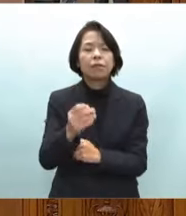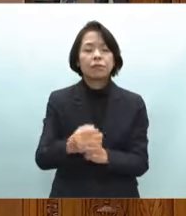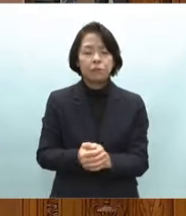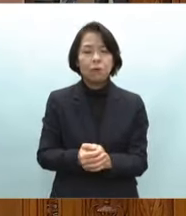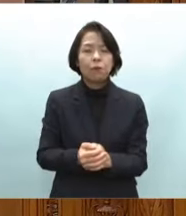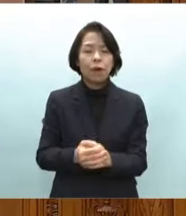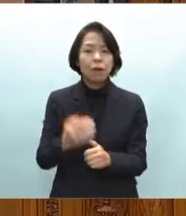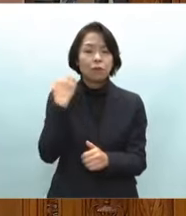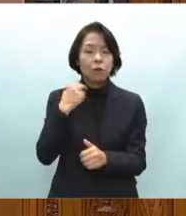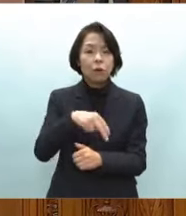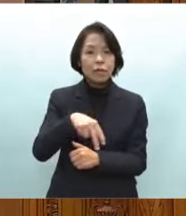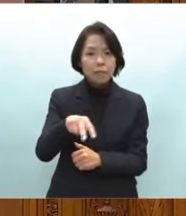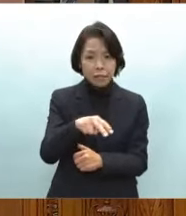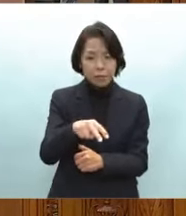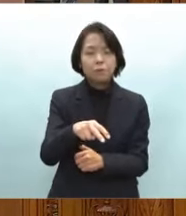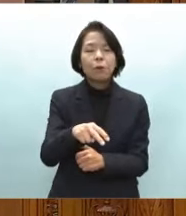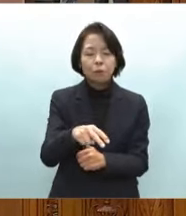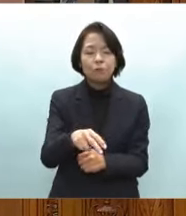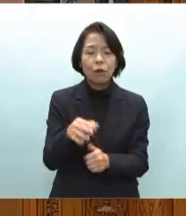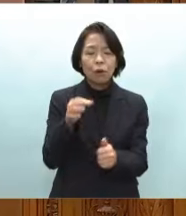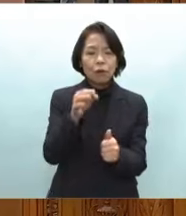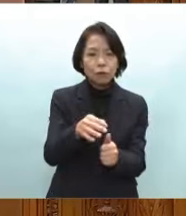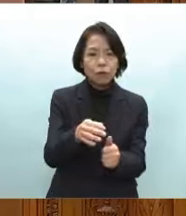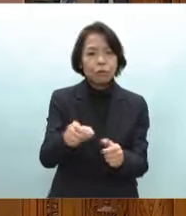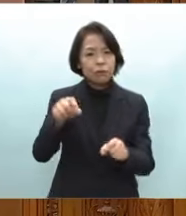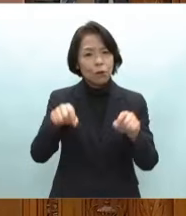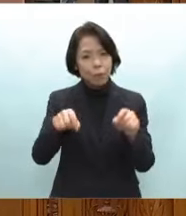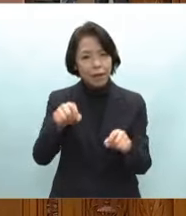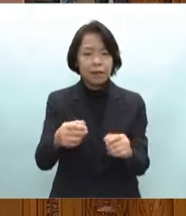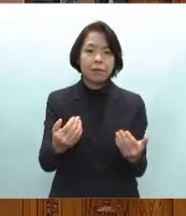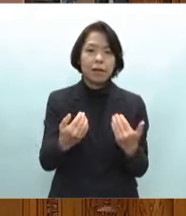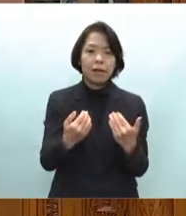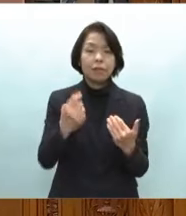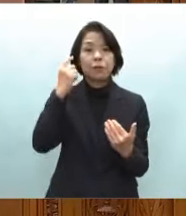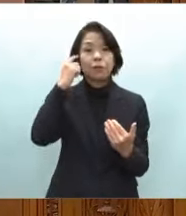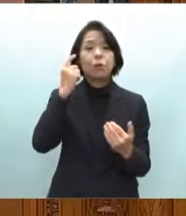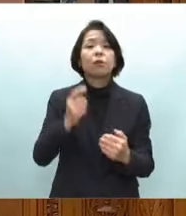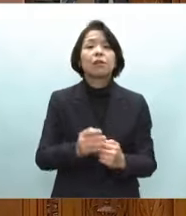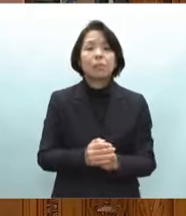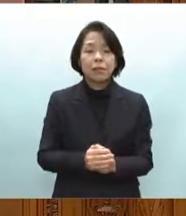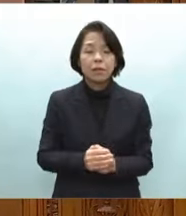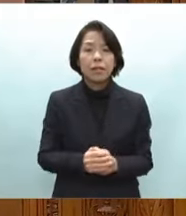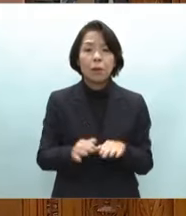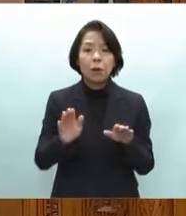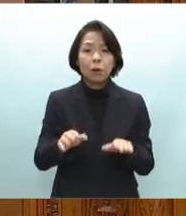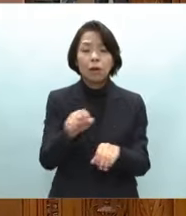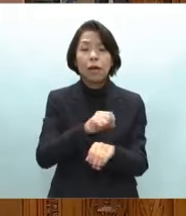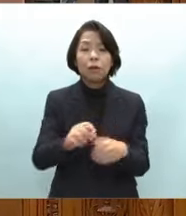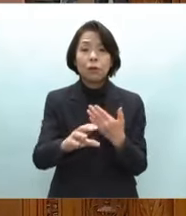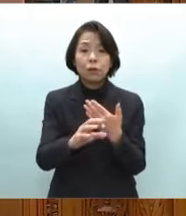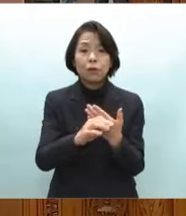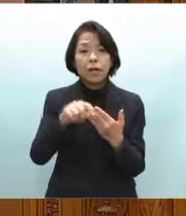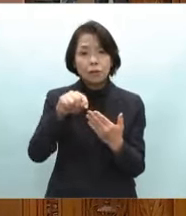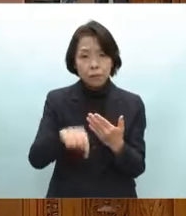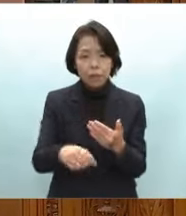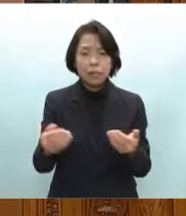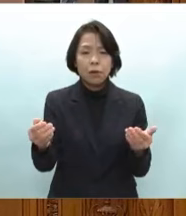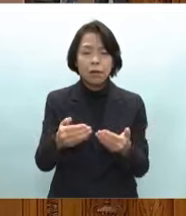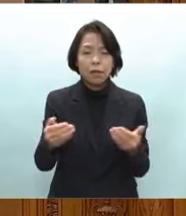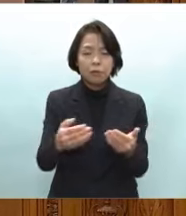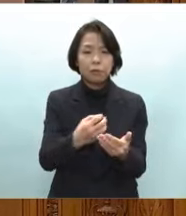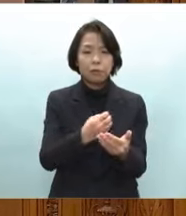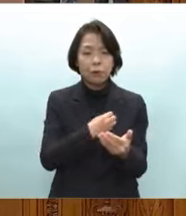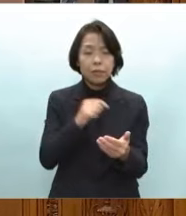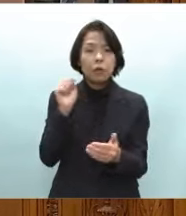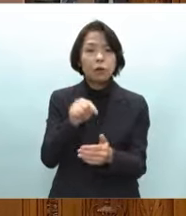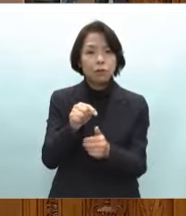給付の上限額とのバランスを踏まえることが適当と考えていますが今般の特例では従業員の出向